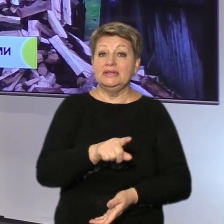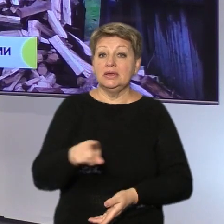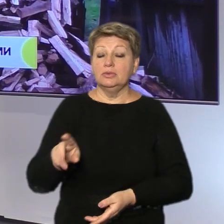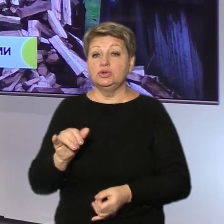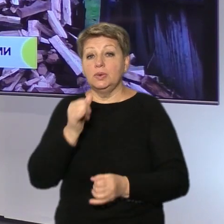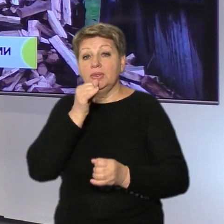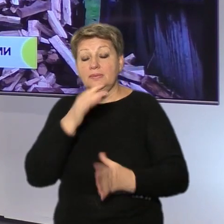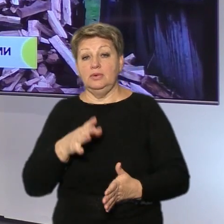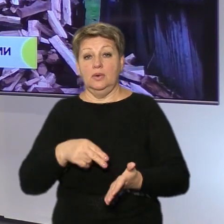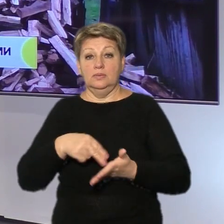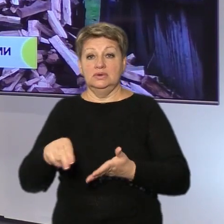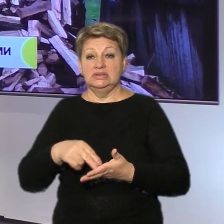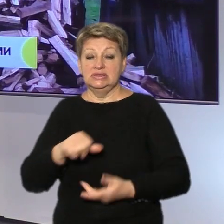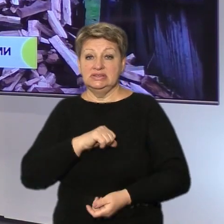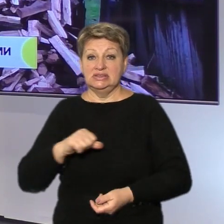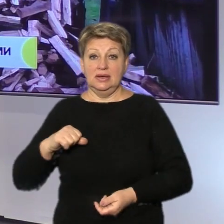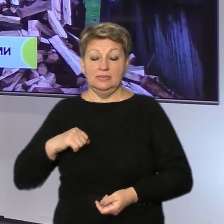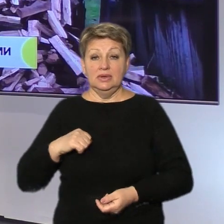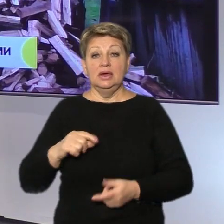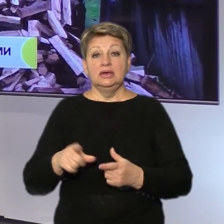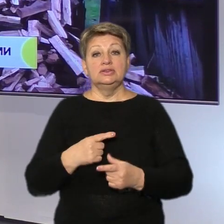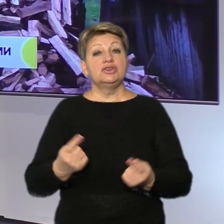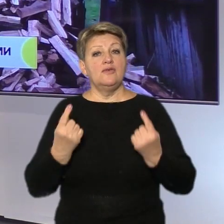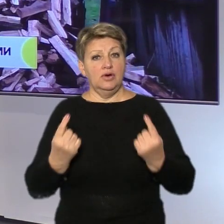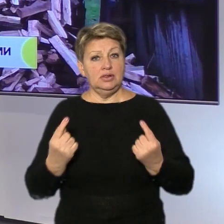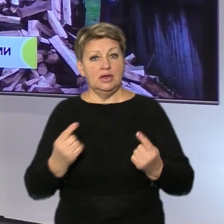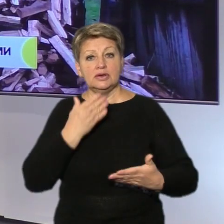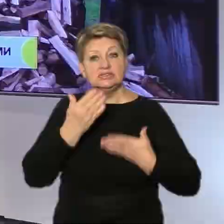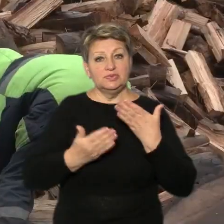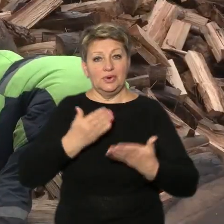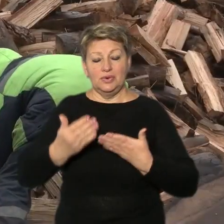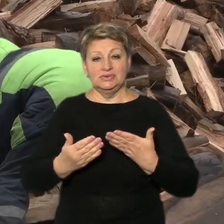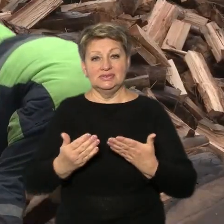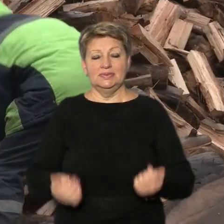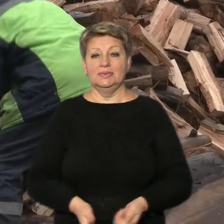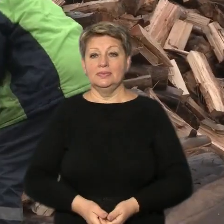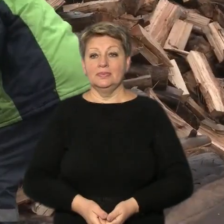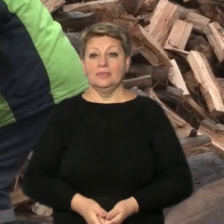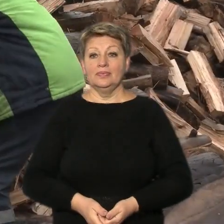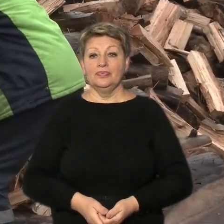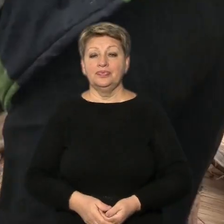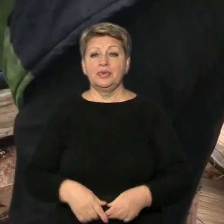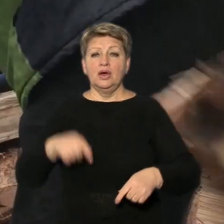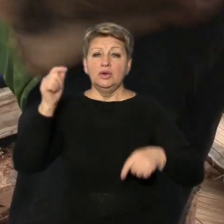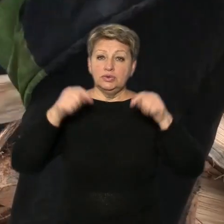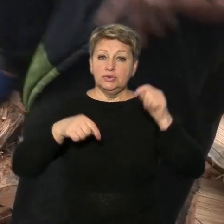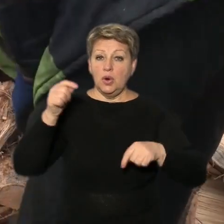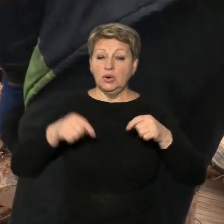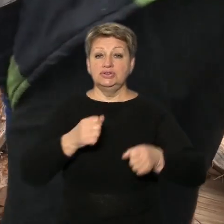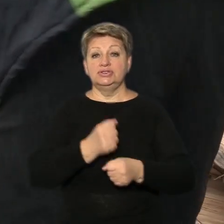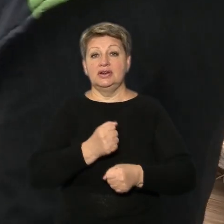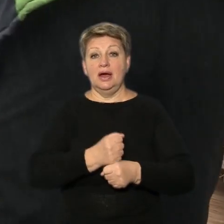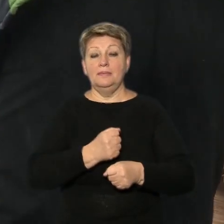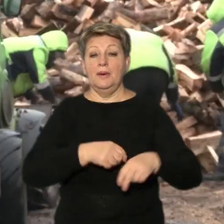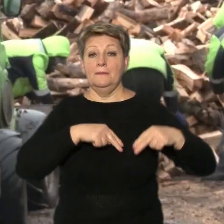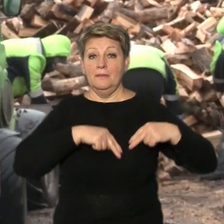не може придбати їх самостійно. Чи великий попит, знає Тетяна Рева. Попри дощ, робітники цього підприємства